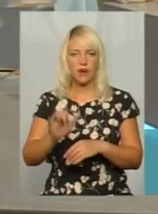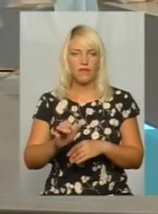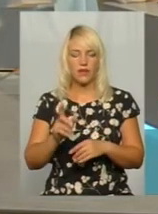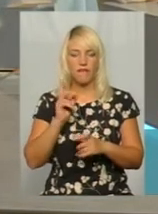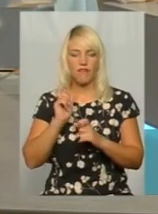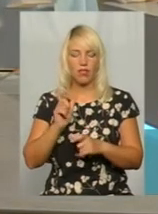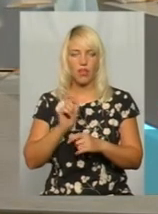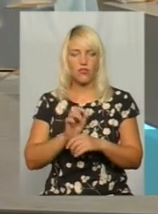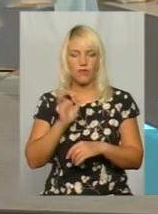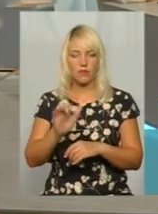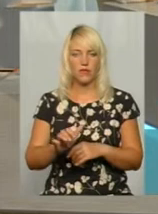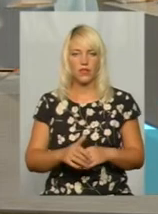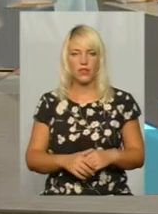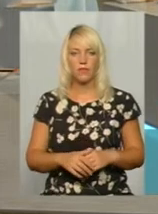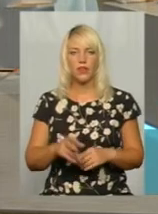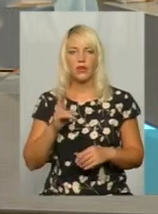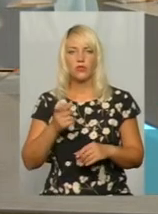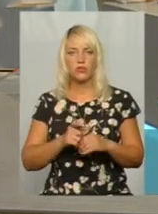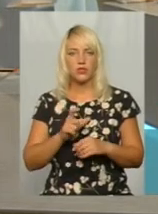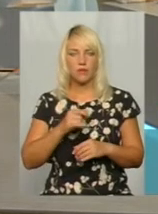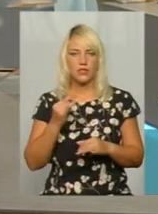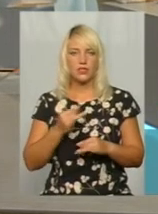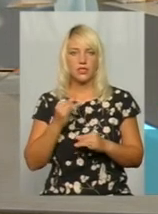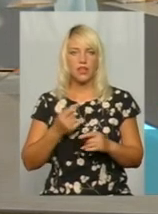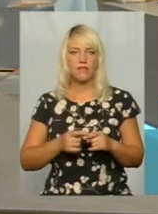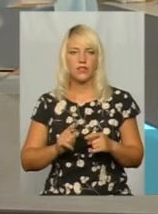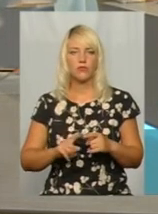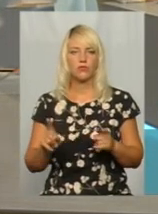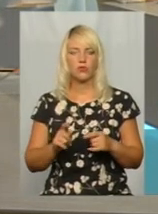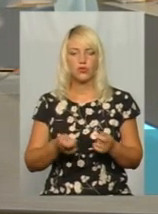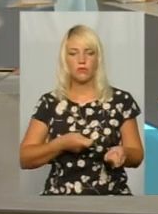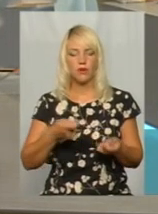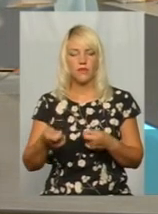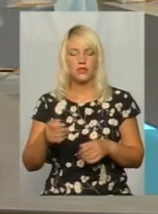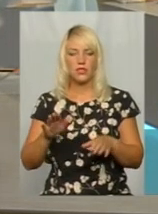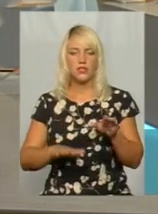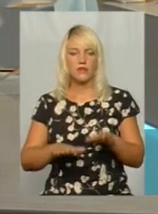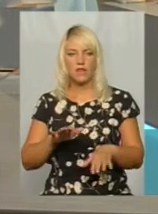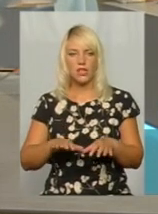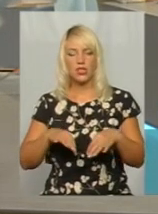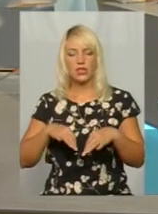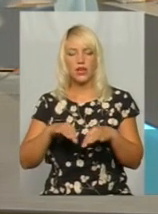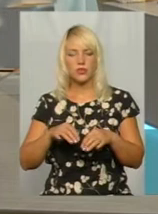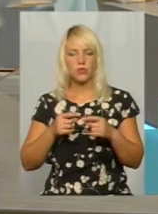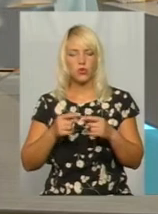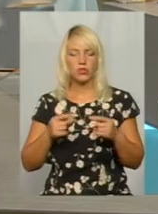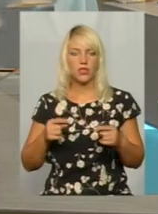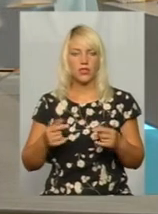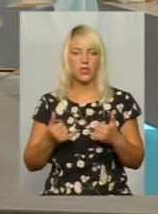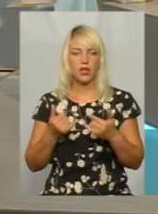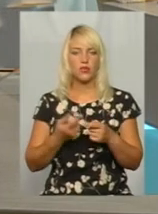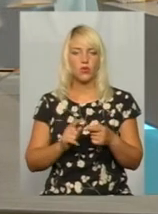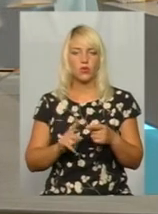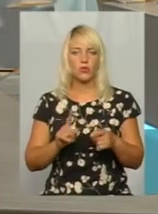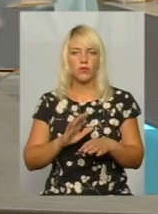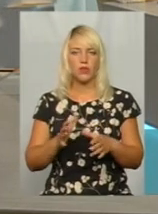відправник безпосередньо сам буде зацікавлений в тому, щоб провести зважування транспортного засобу перед виїздом, для того, щоб